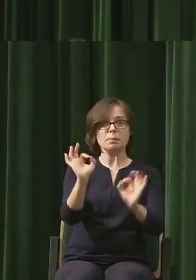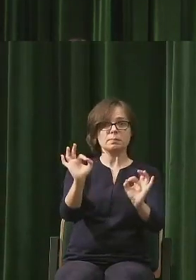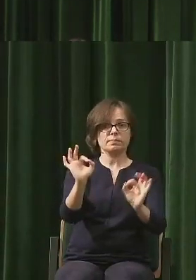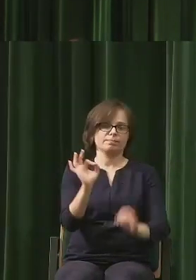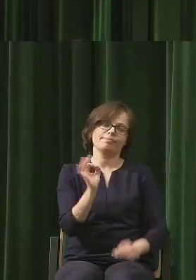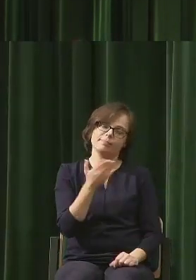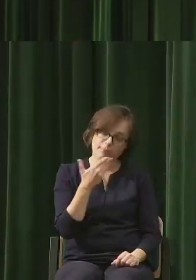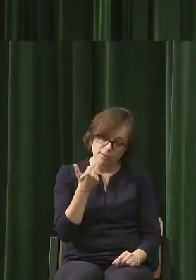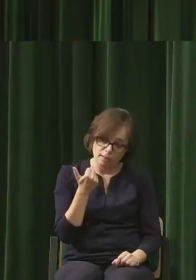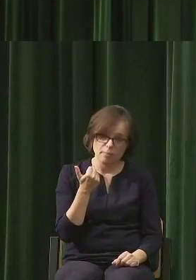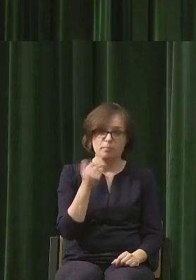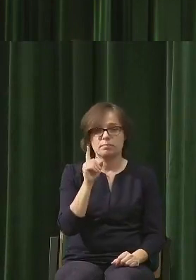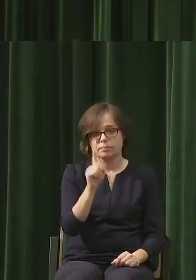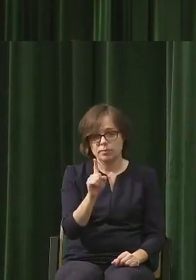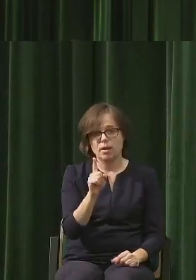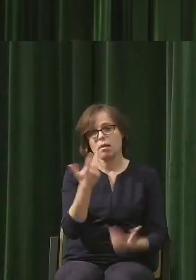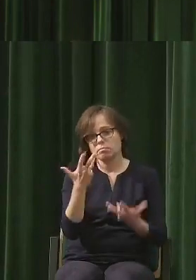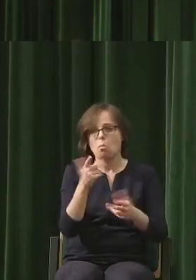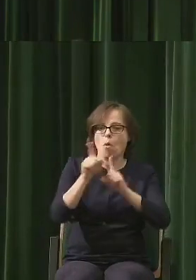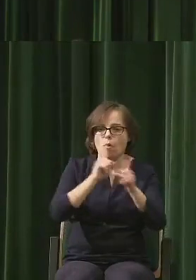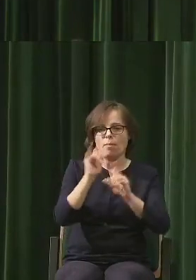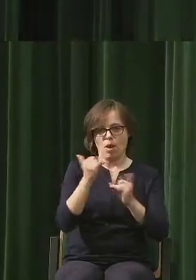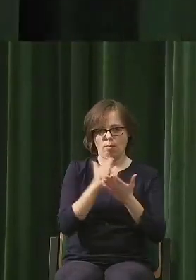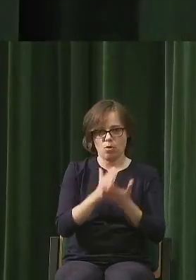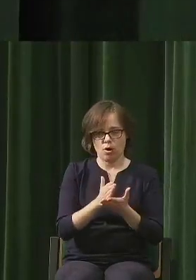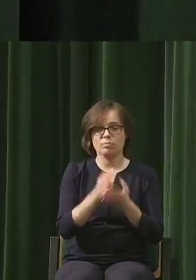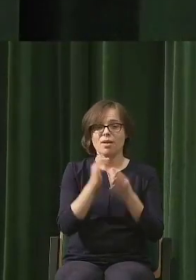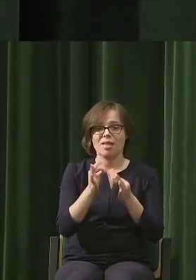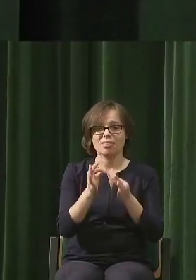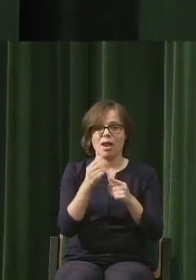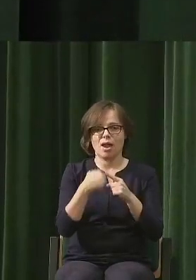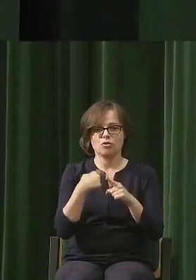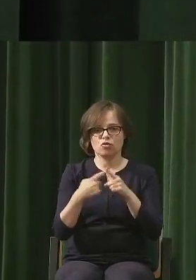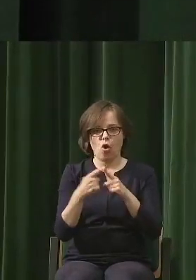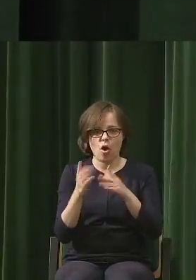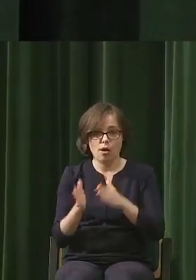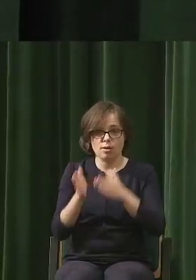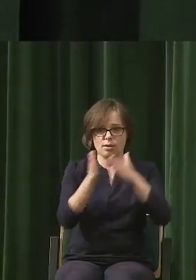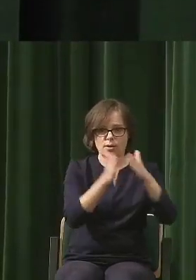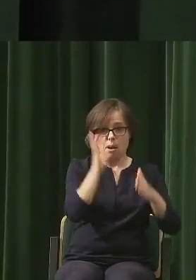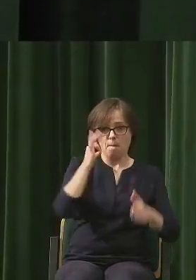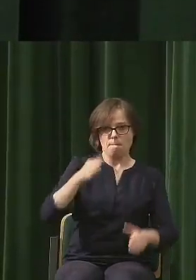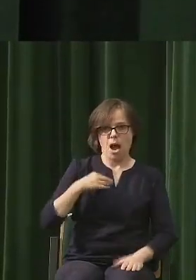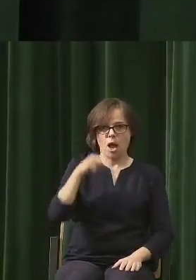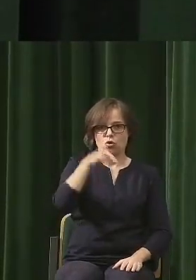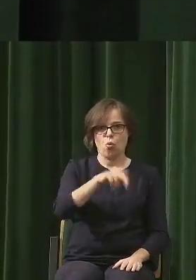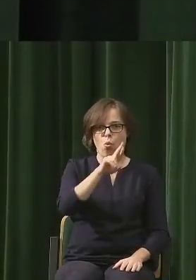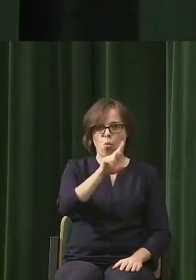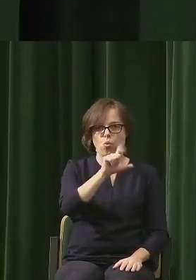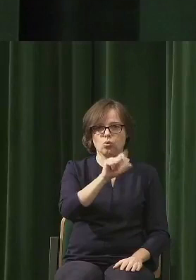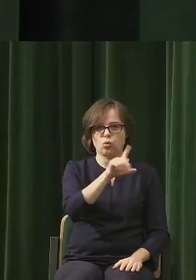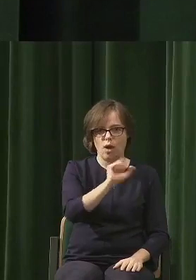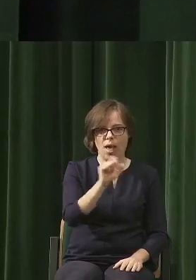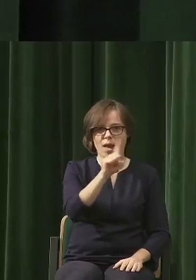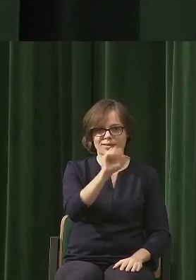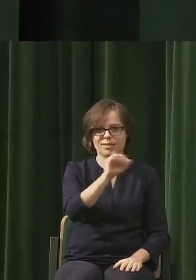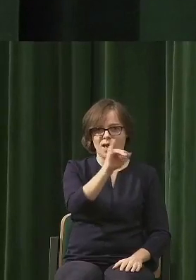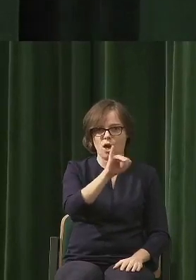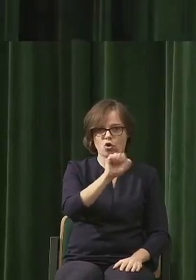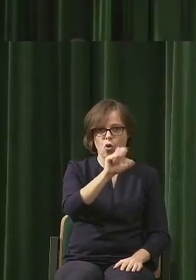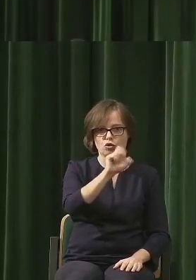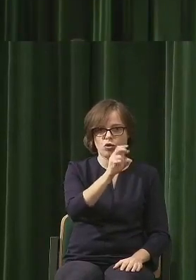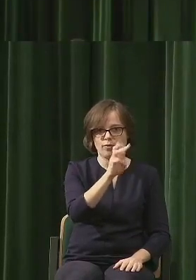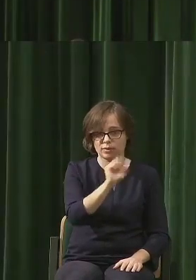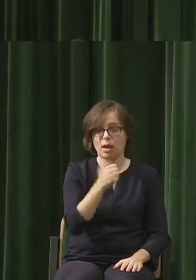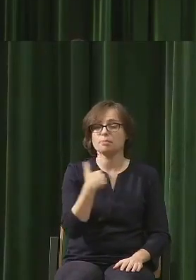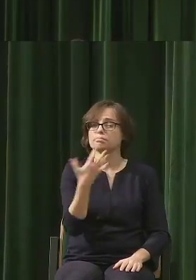zobaczymy, porozmawiamy jak sobie z tym poradzić. Teraz przeskoczę trochę dalej do pani Urszuli Zajączkowskiej i tu chciałbym z